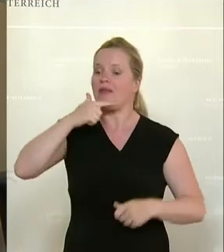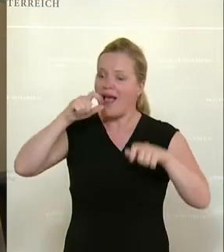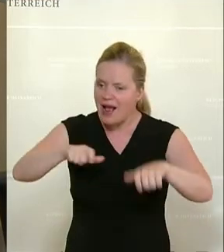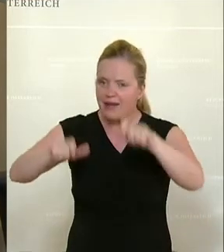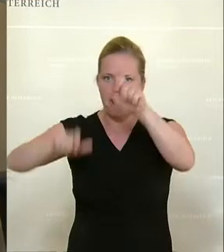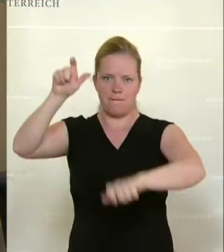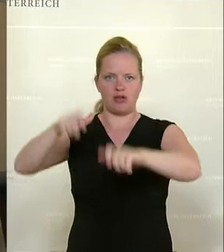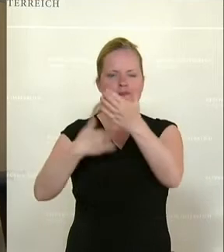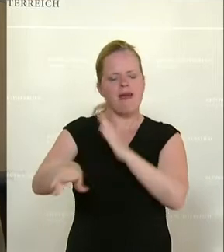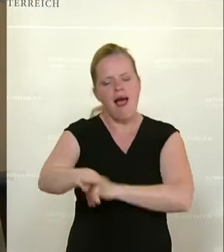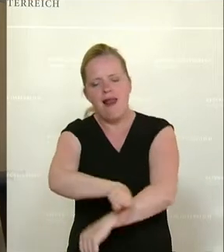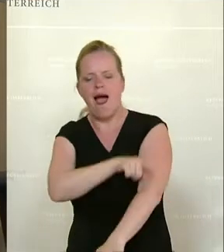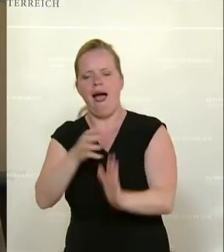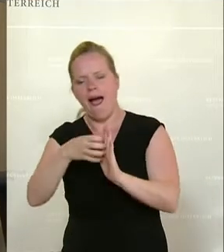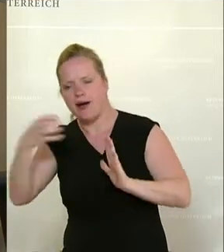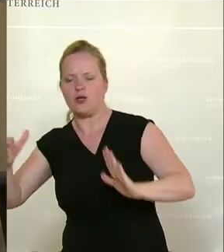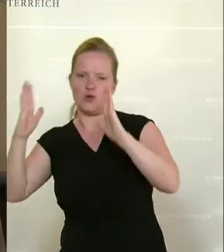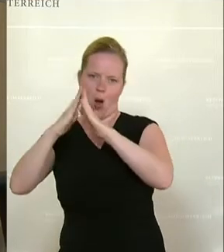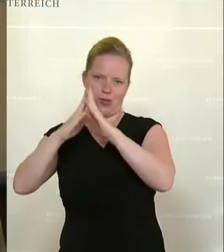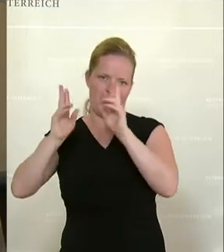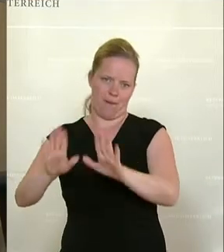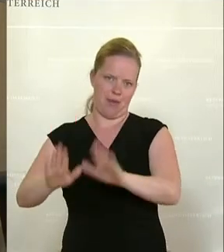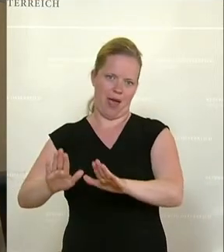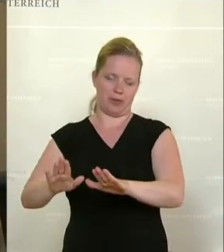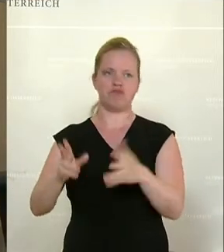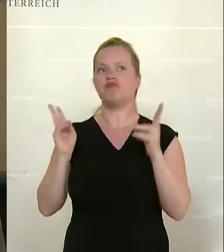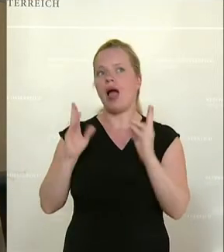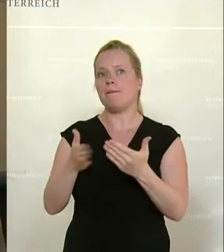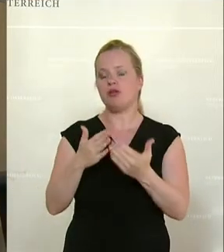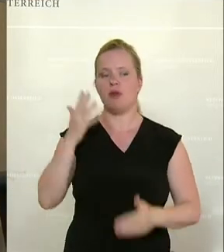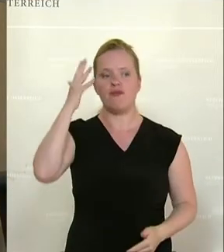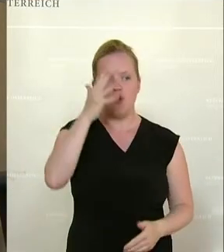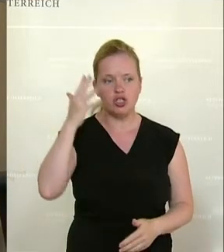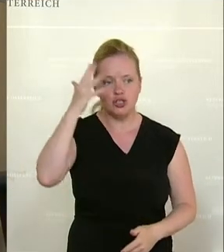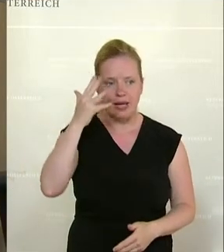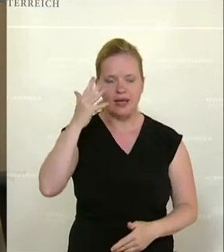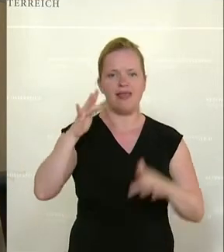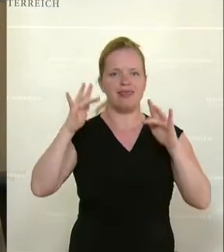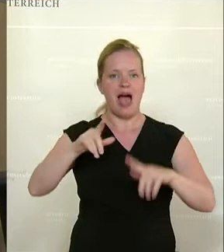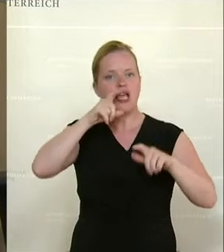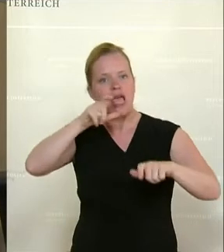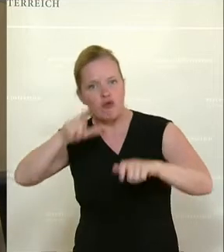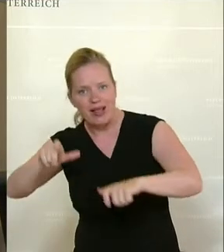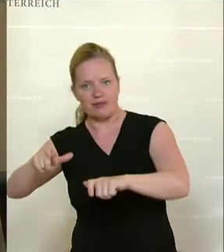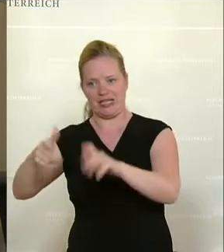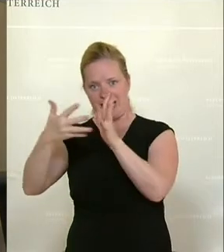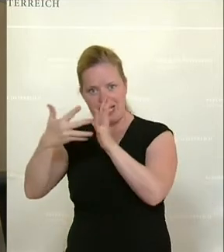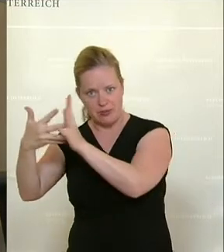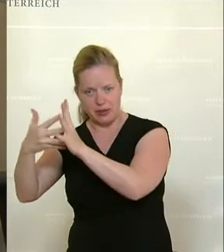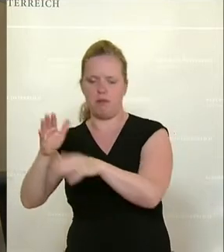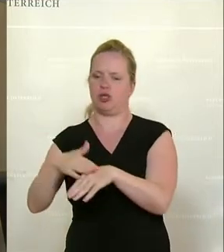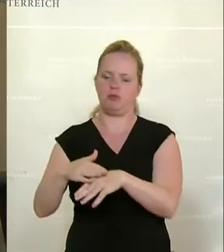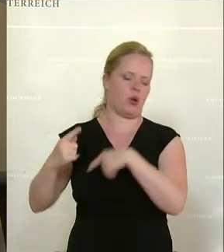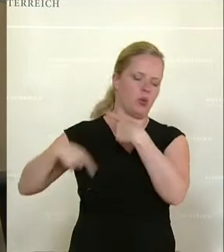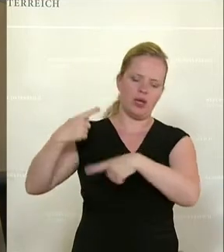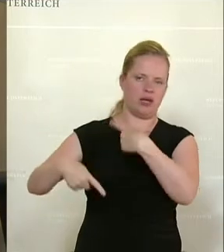im eigenen Zuhause gewährleistet werden. Zum Beispiel ist hier vorstellbar im Sinne eines Geriatric Assessments, dass man routinemäßig